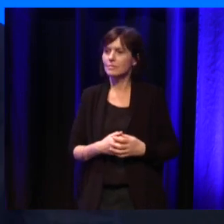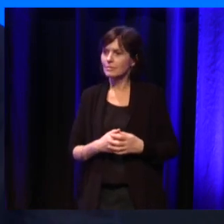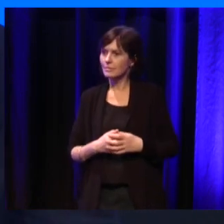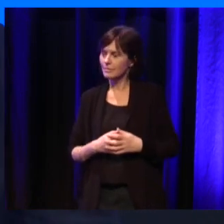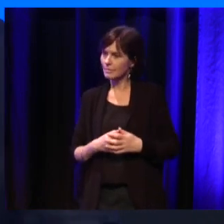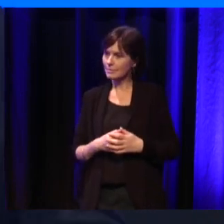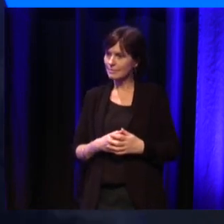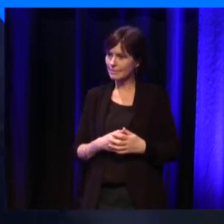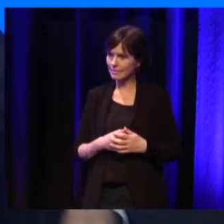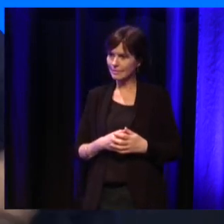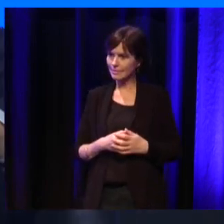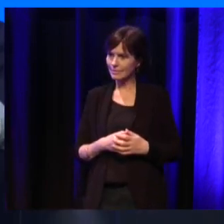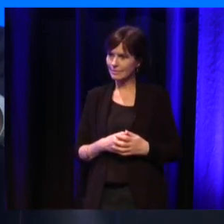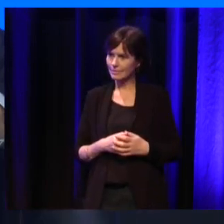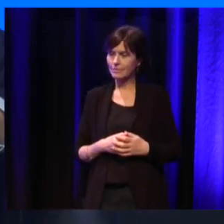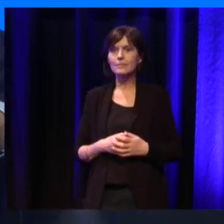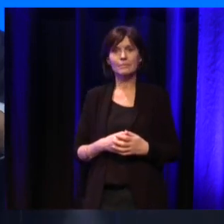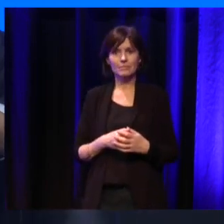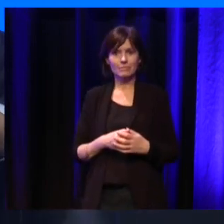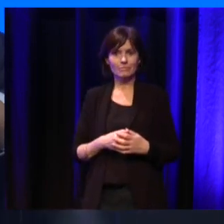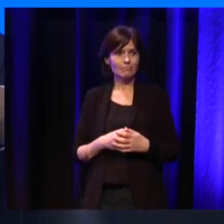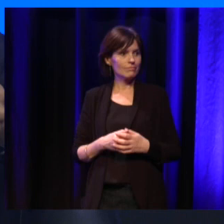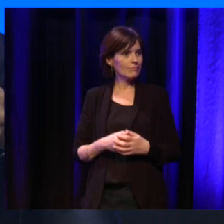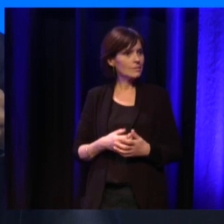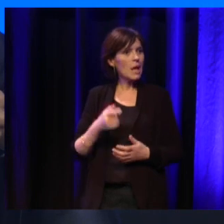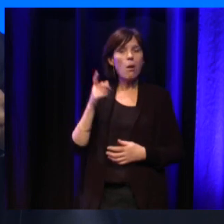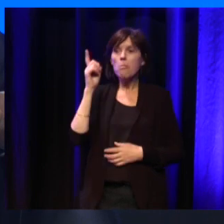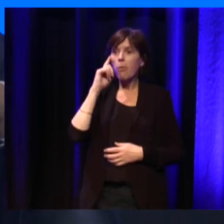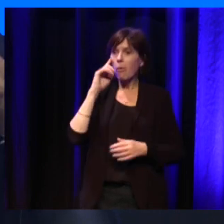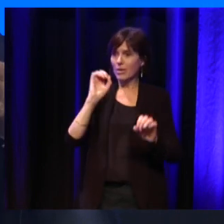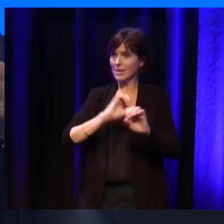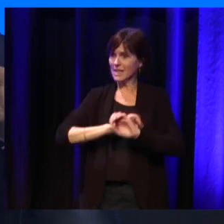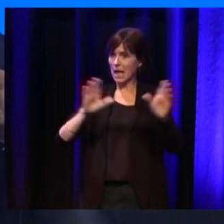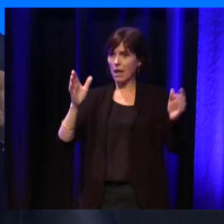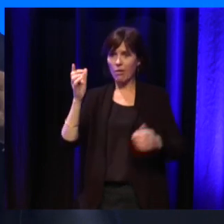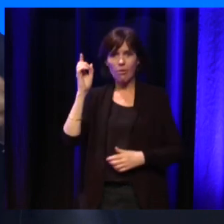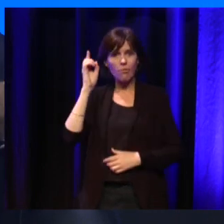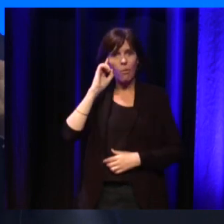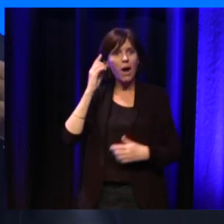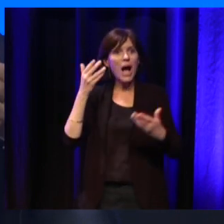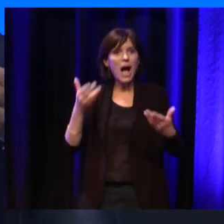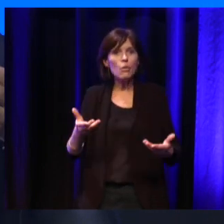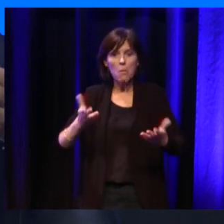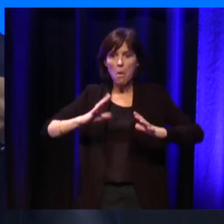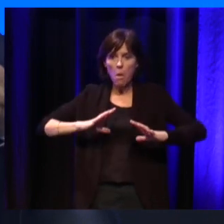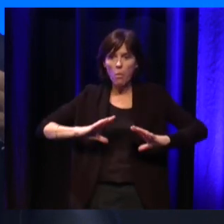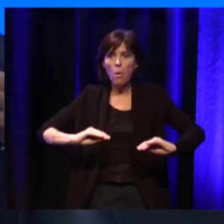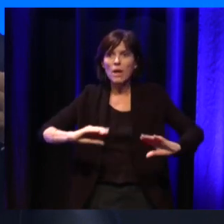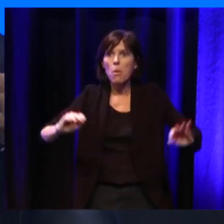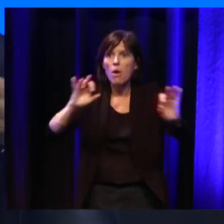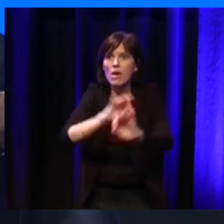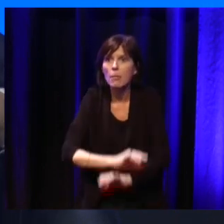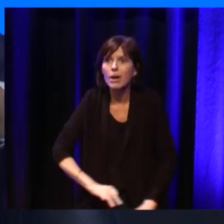cette évidence, en fait, il faut quand même se poser la question de savoir pourquoi cette évidence, aujourd'hui, elle n'existe pas, puisqu'aujourd'hui, il n pas de plan maladie